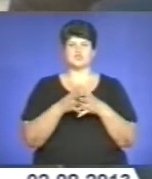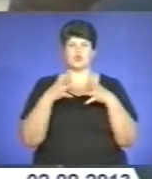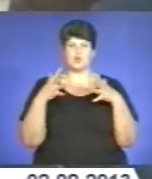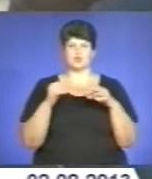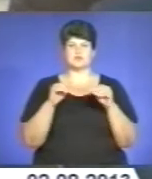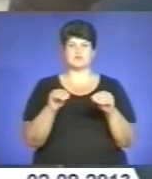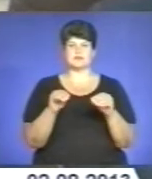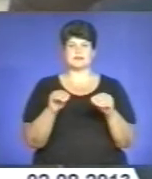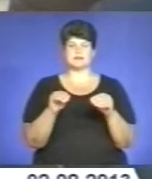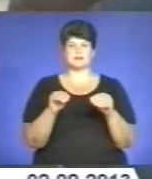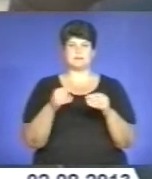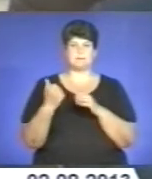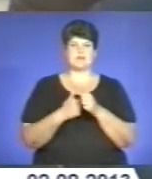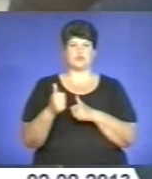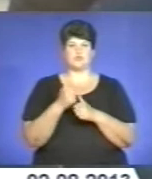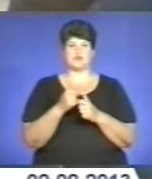передових агротехнологій.